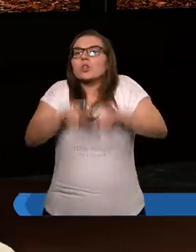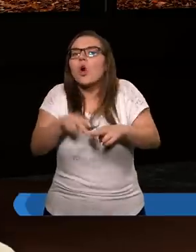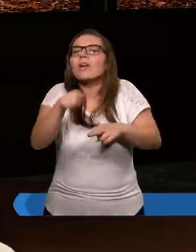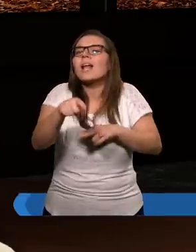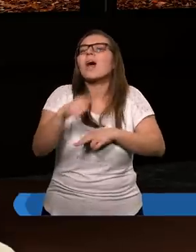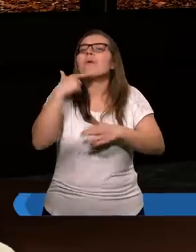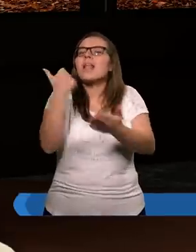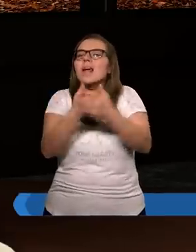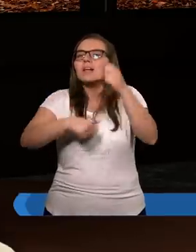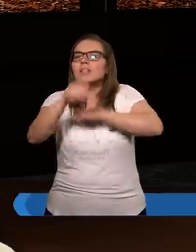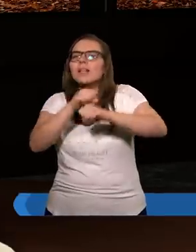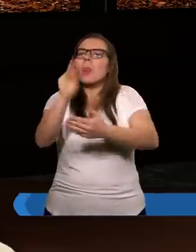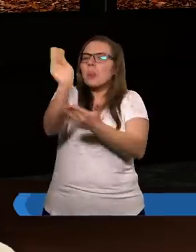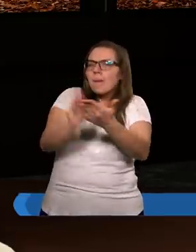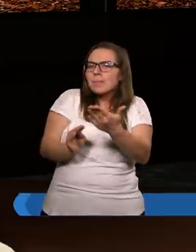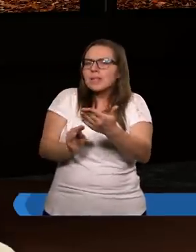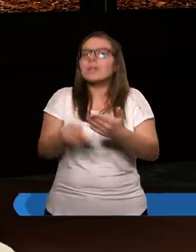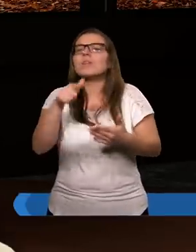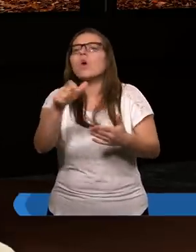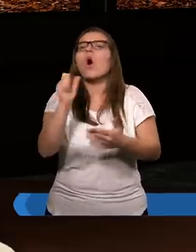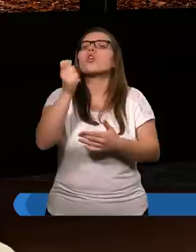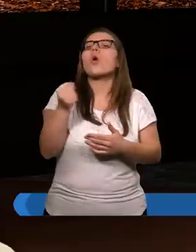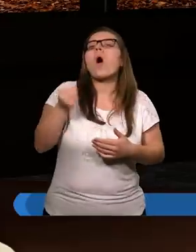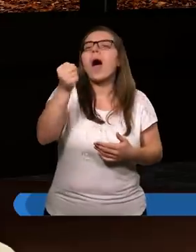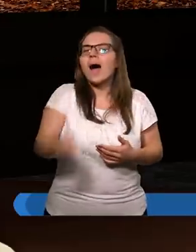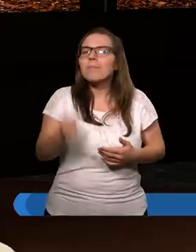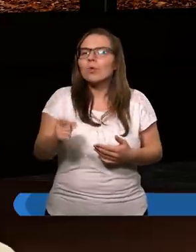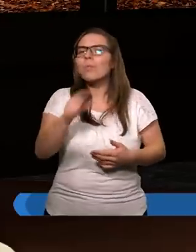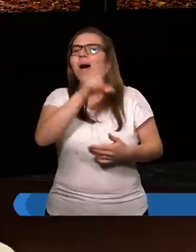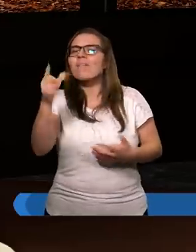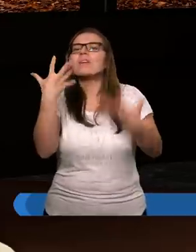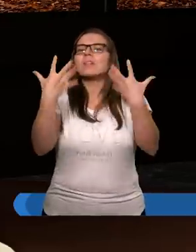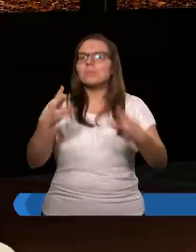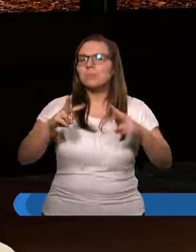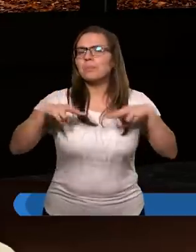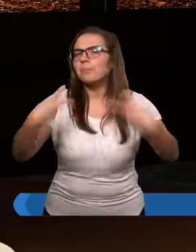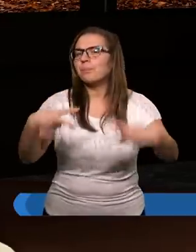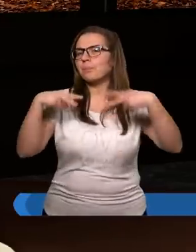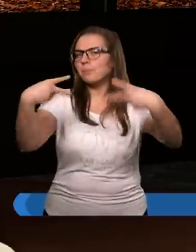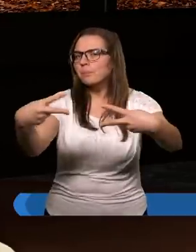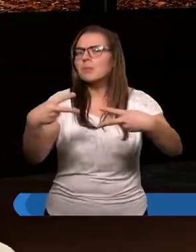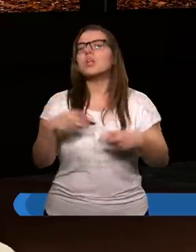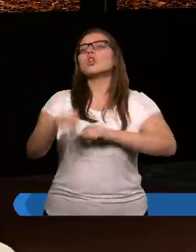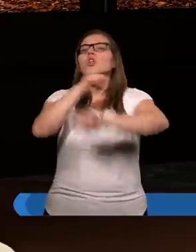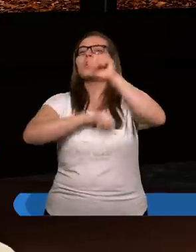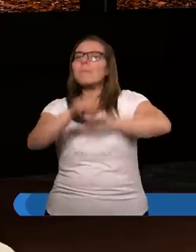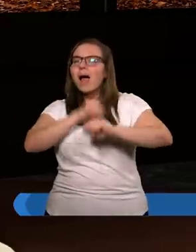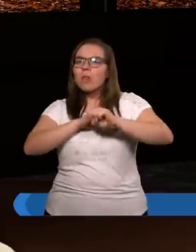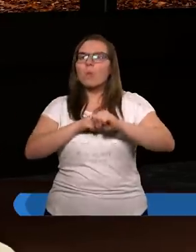on napisany i co apostoł Paweł chciał przekazać Rzymianom.